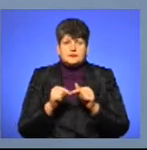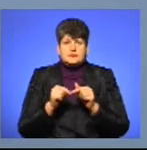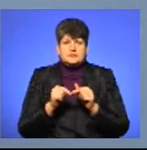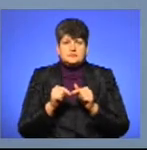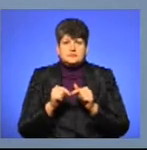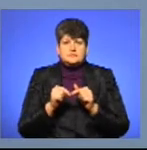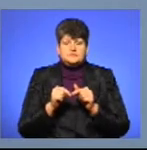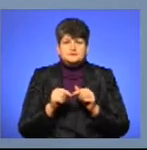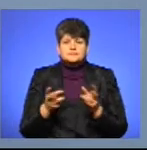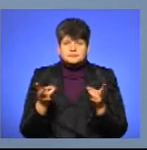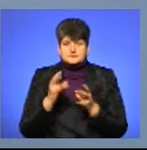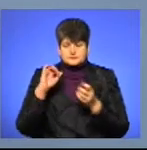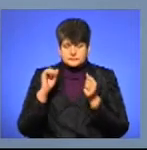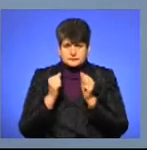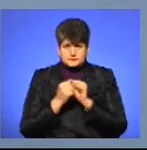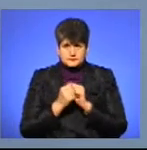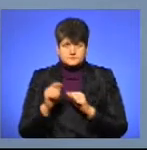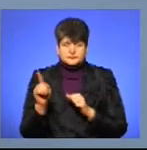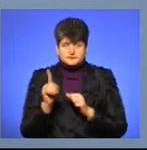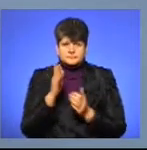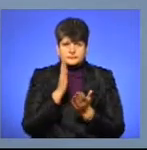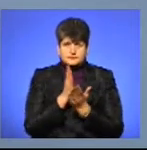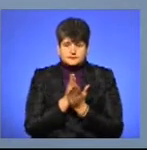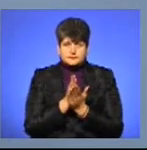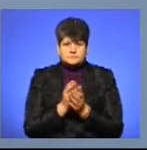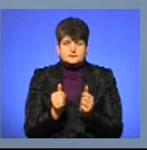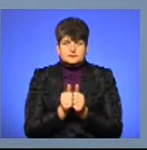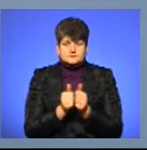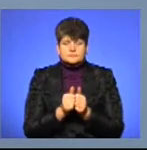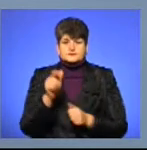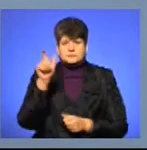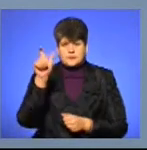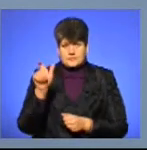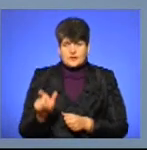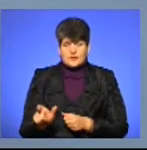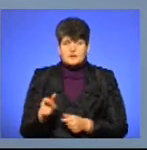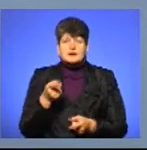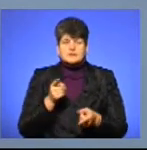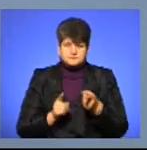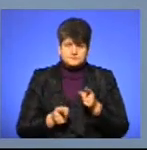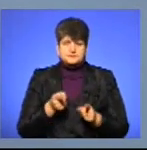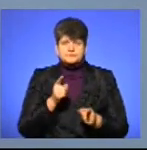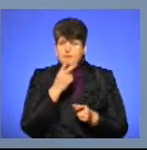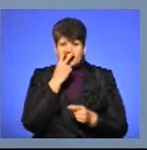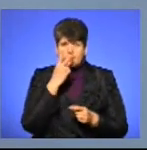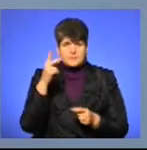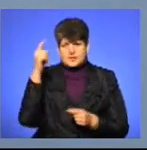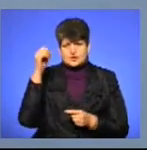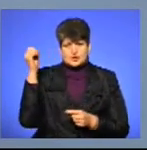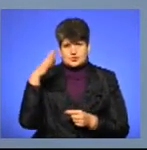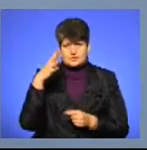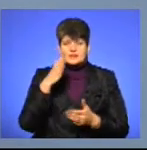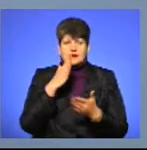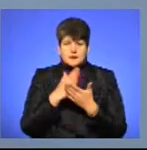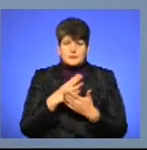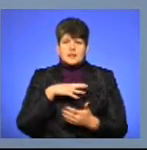установ, треба пам'ятати, що є поруч людина, яка в дійсності не бачить сонця, але